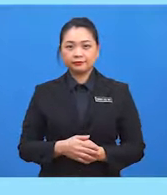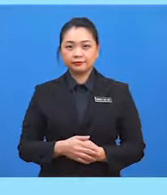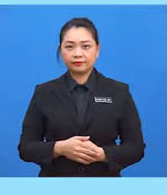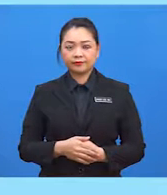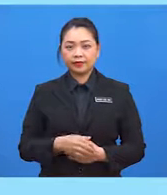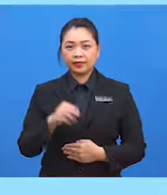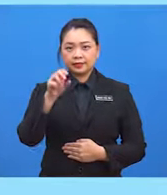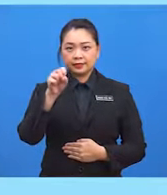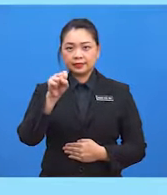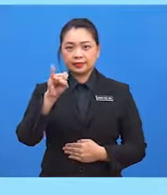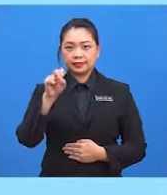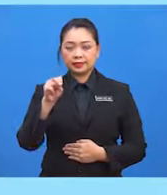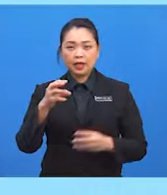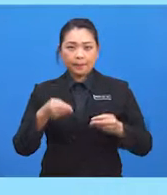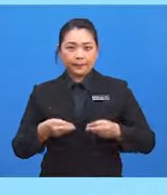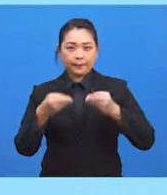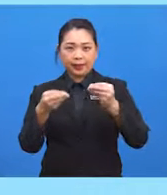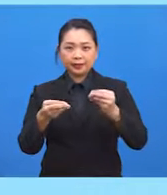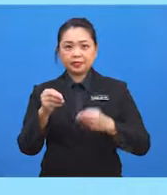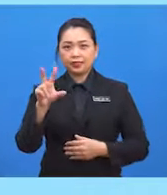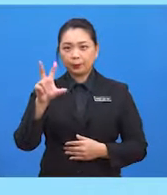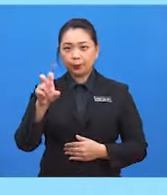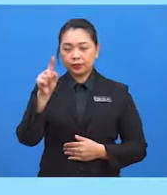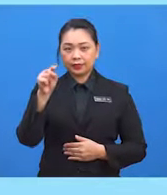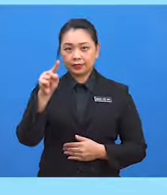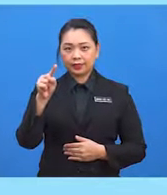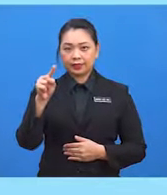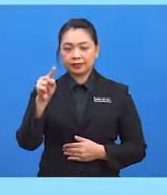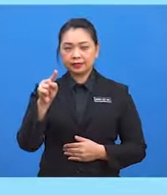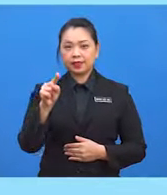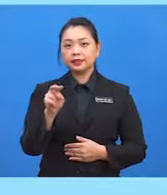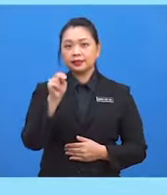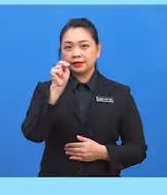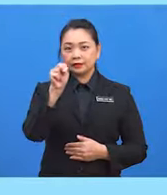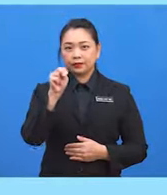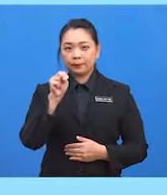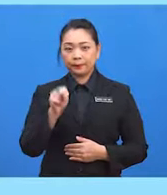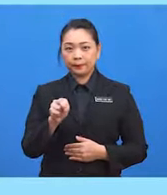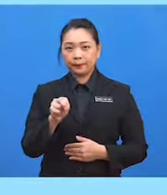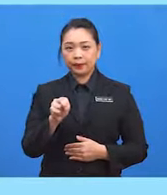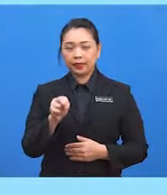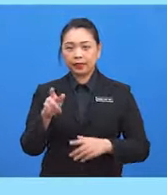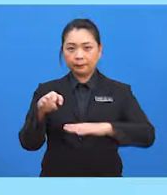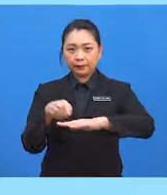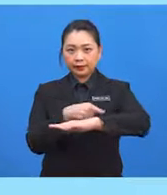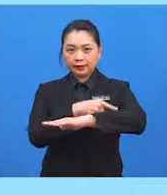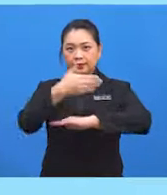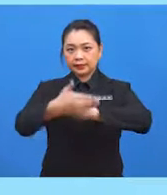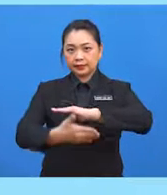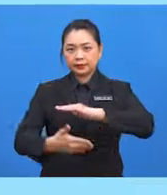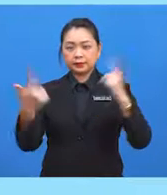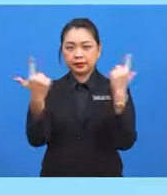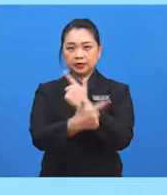Sinus bagi 30 darjah ialah nisbah panjang sisi bertentangan, PS,